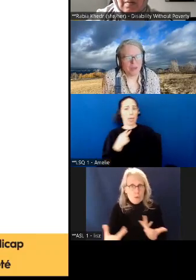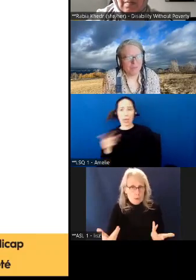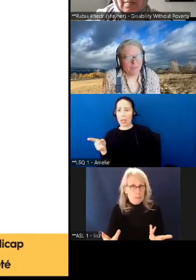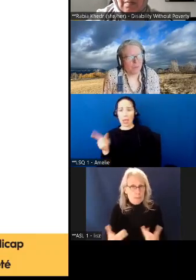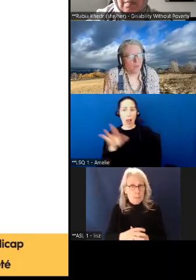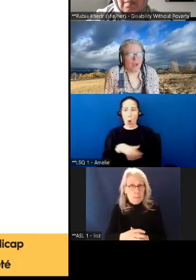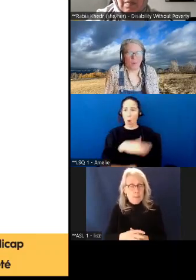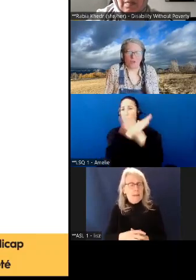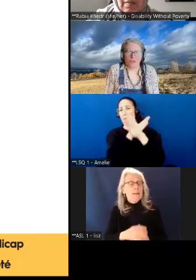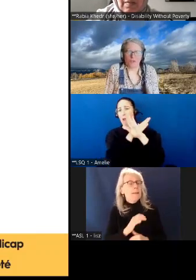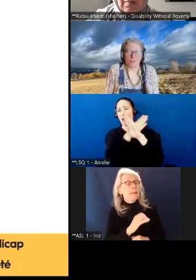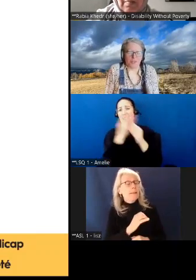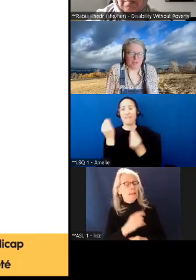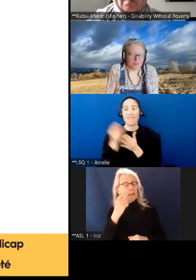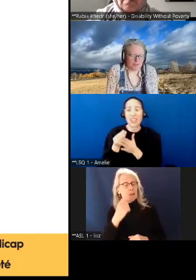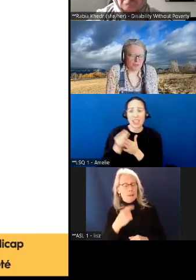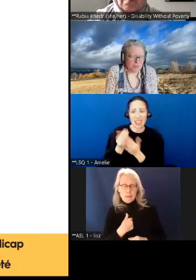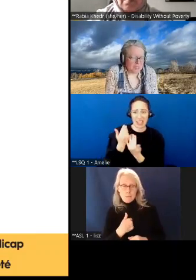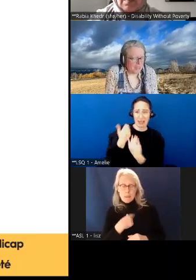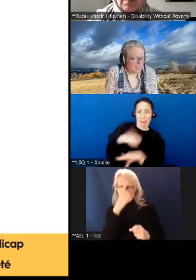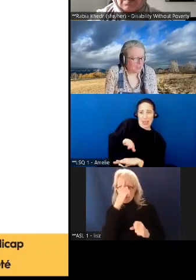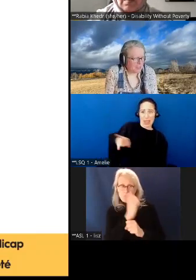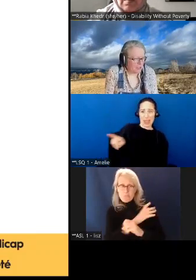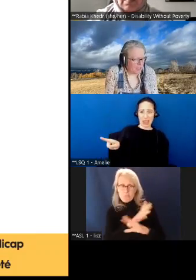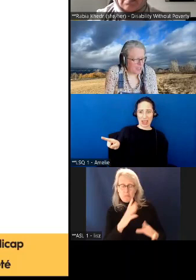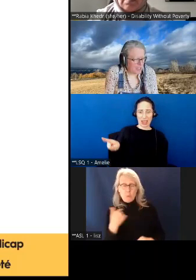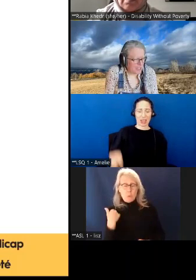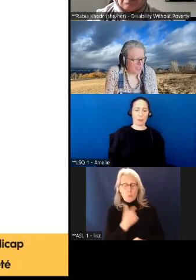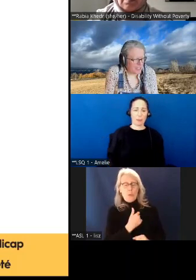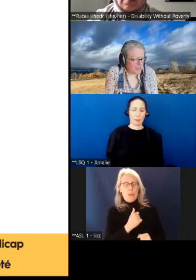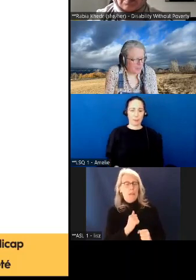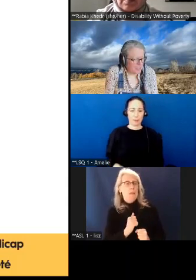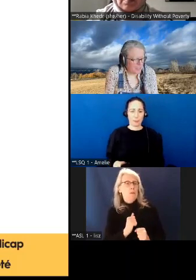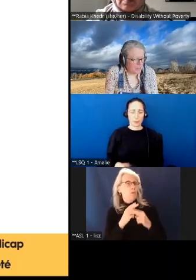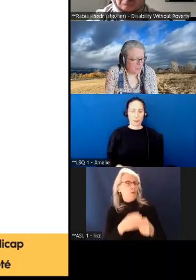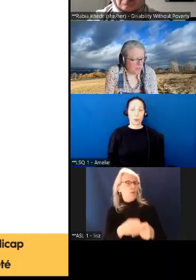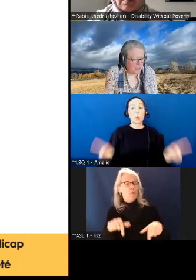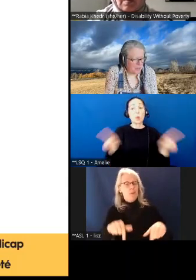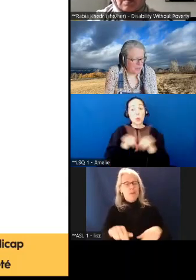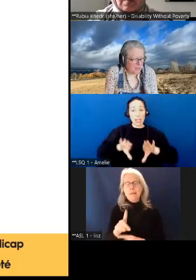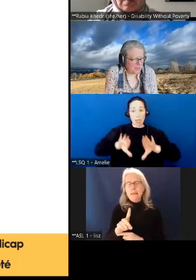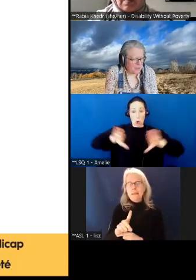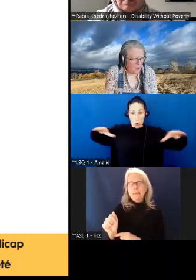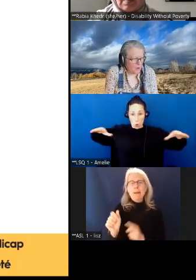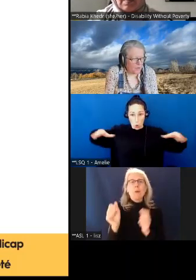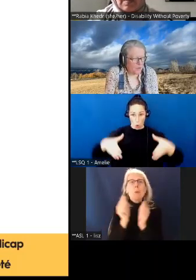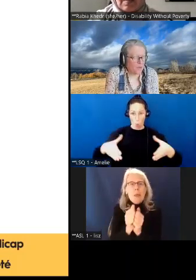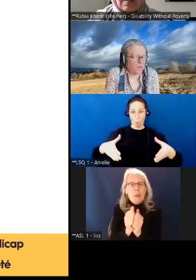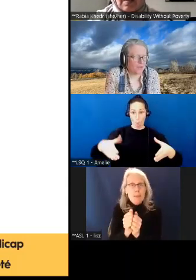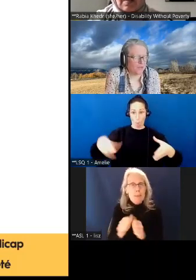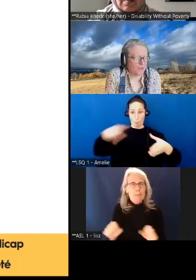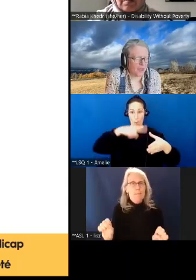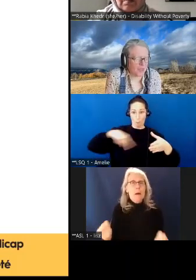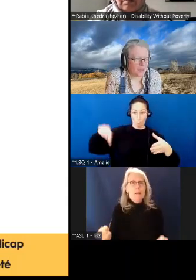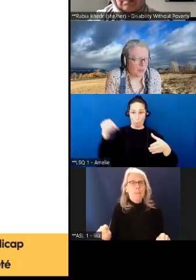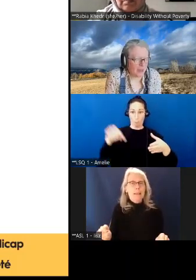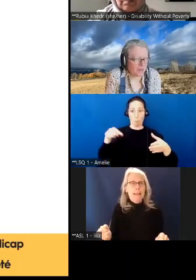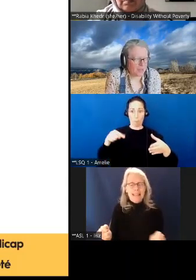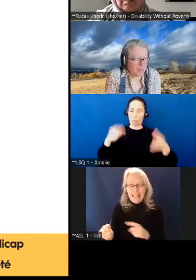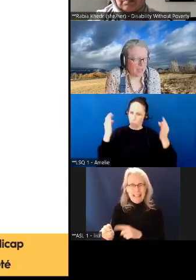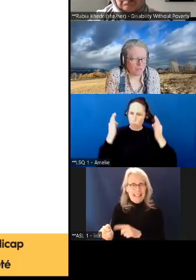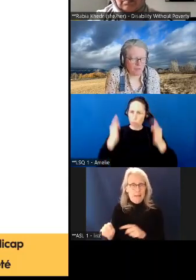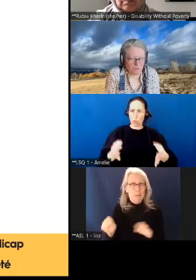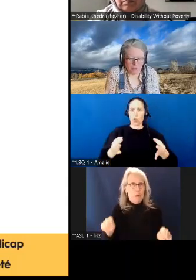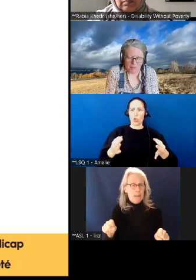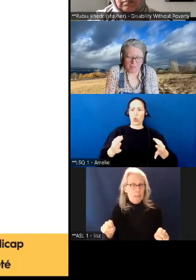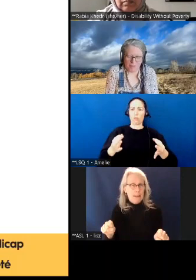des barrières financières. Et je crois qu'en tant que groupe, nous avons ultimement décidé